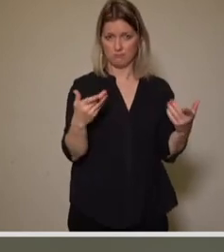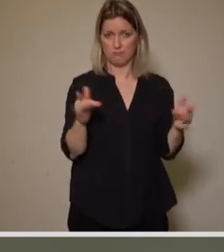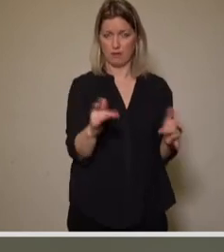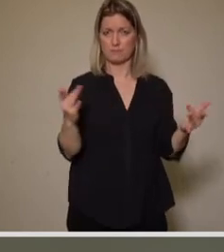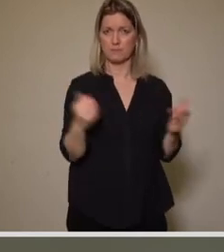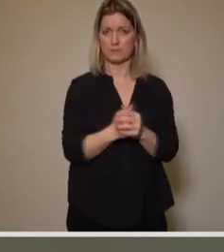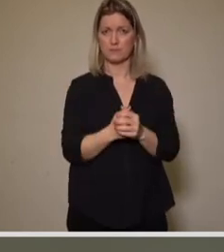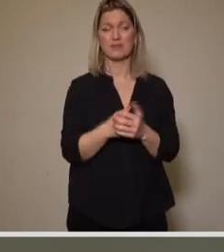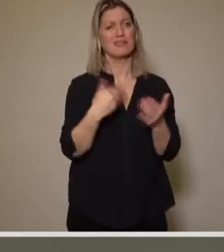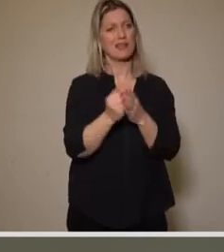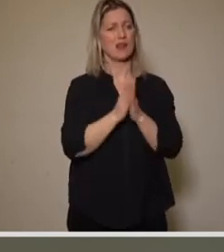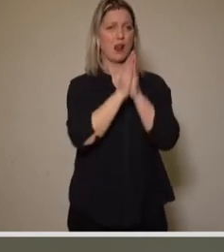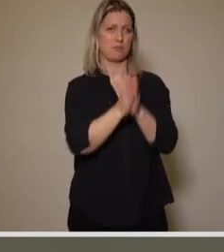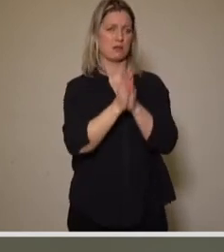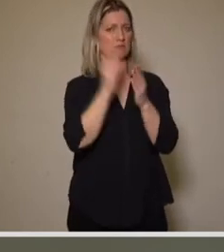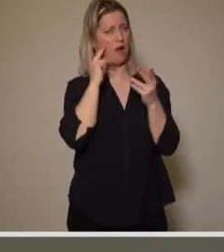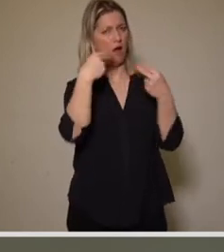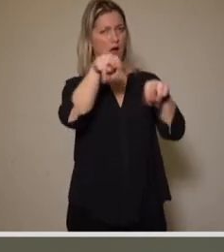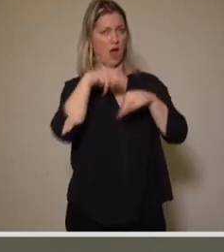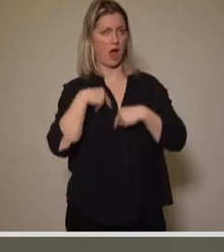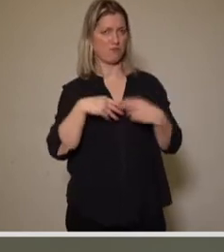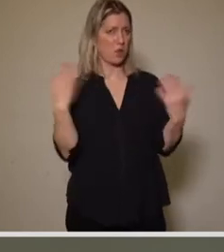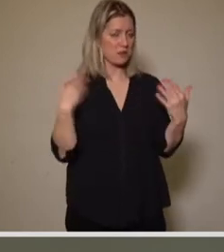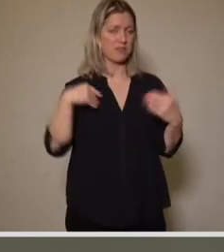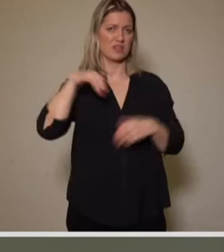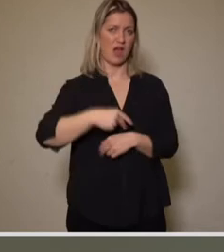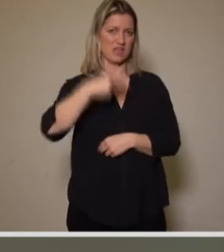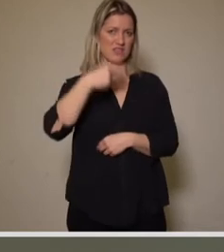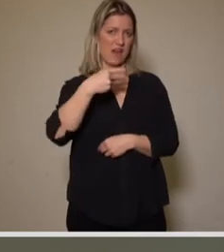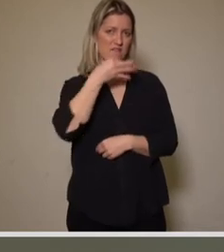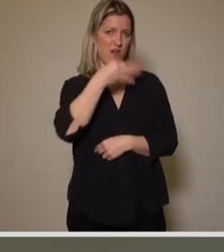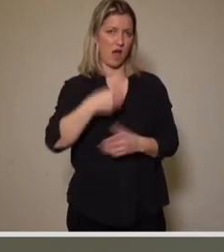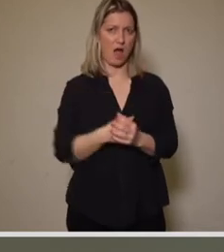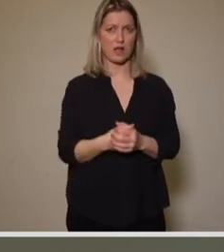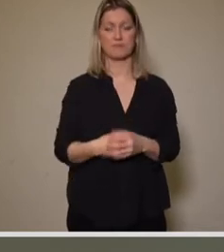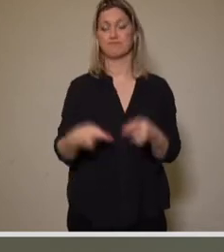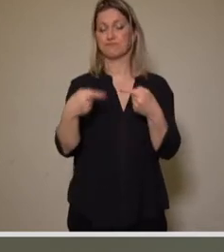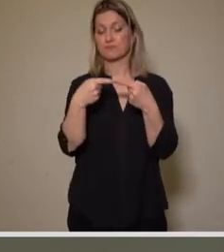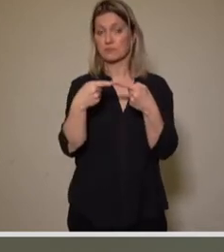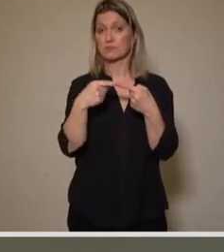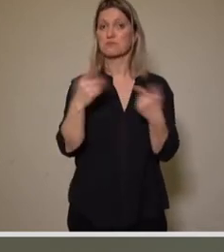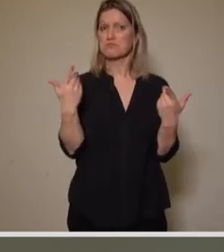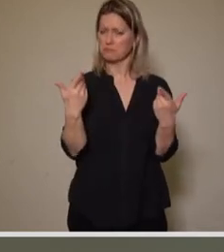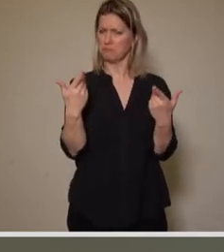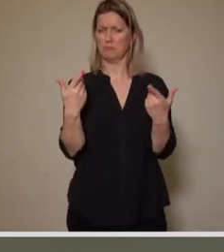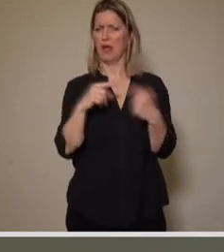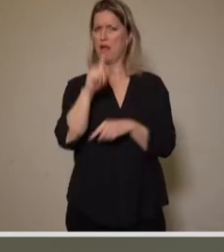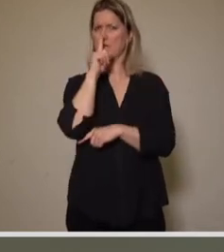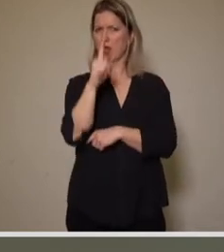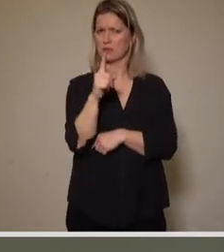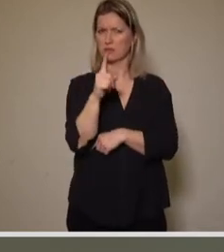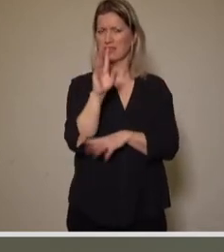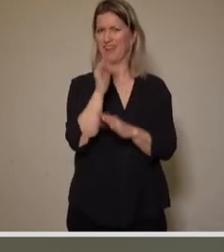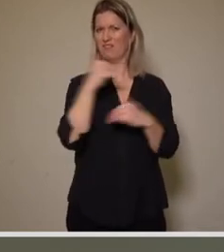bitte Sie daher um die Beantwortung folgender beiden Fragen. Wann und wie wurde die Landeshauptstadt